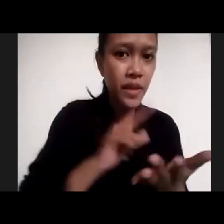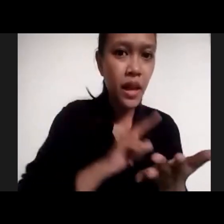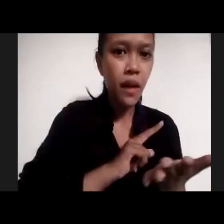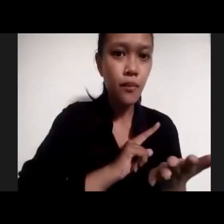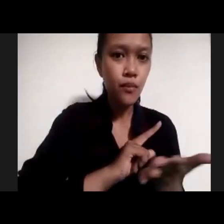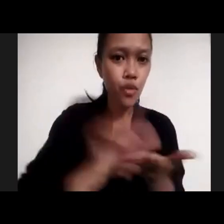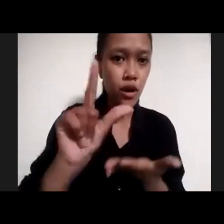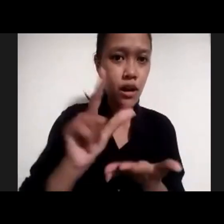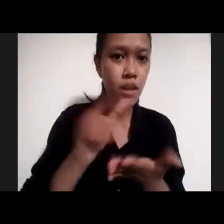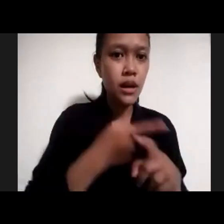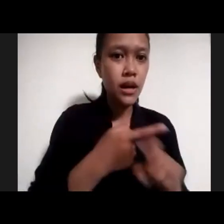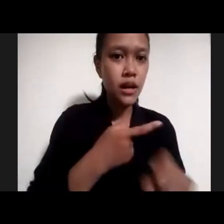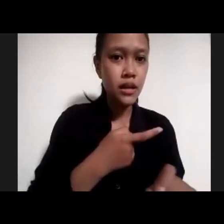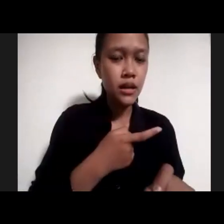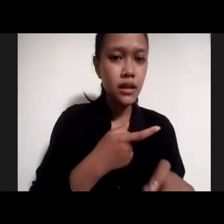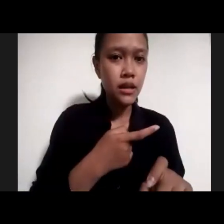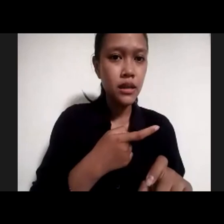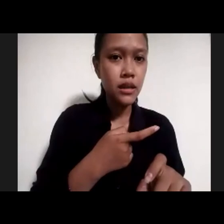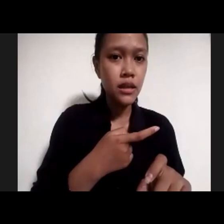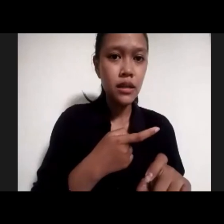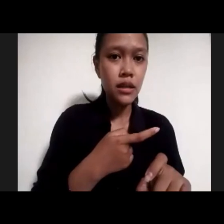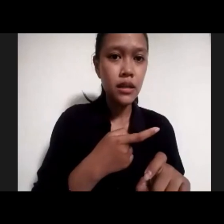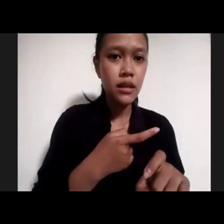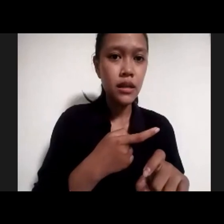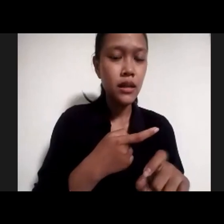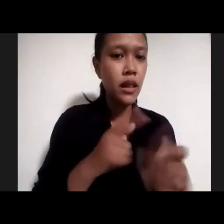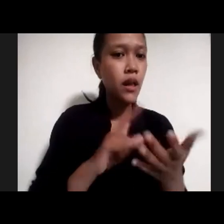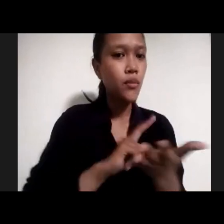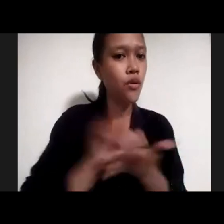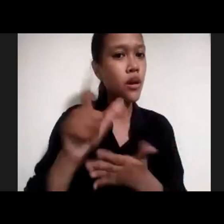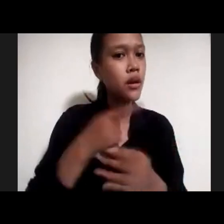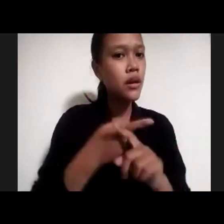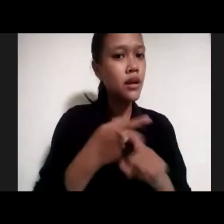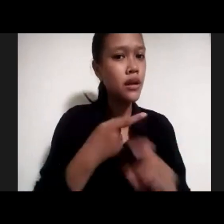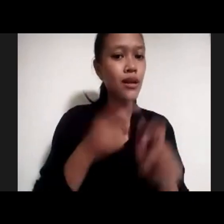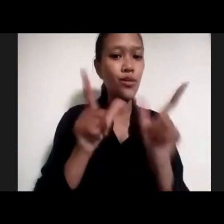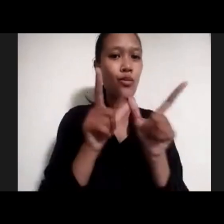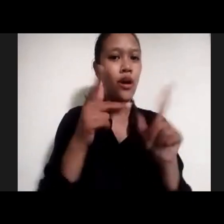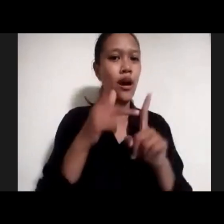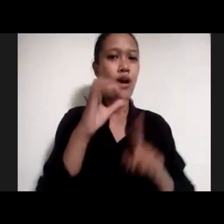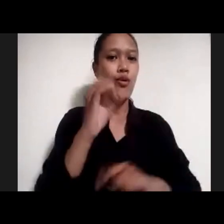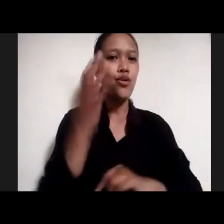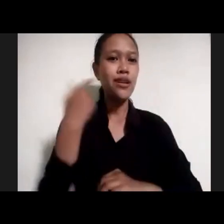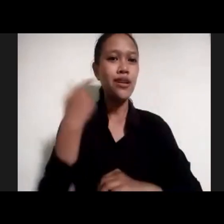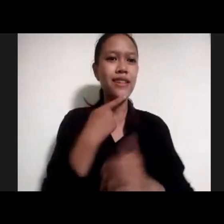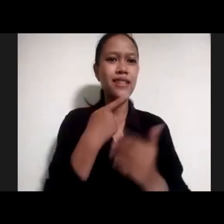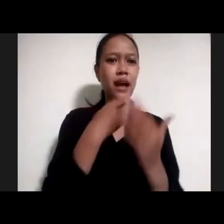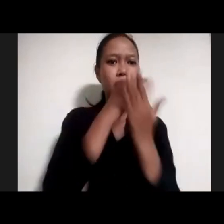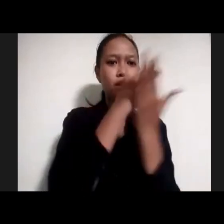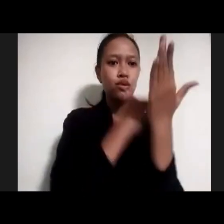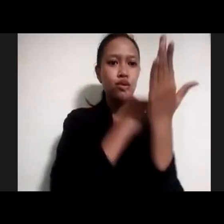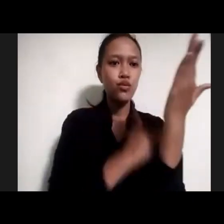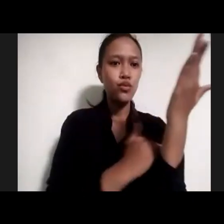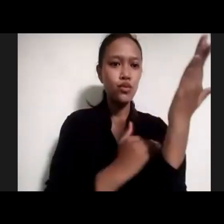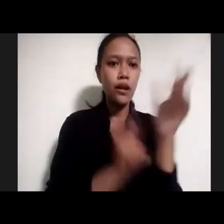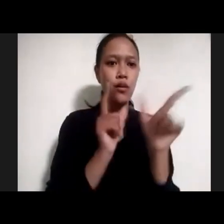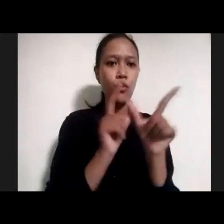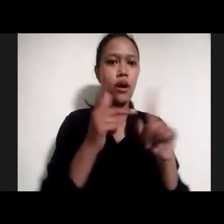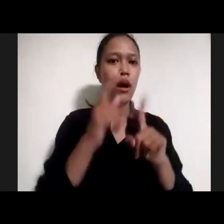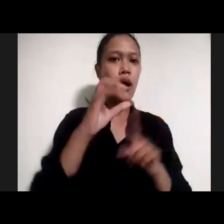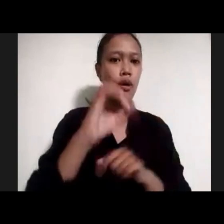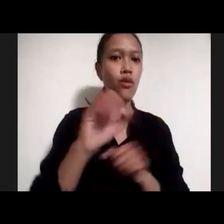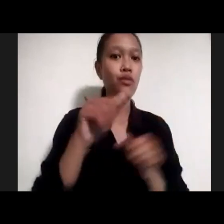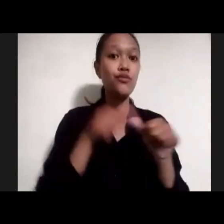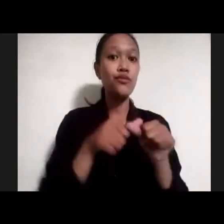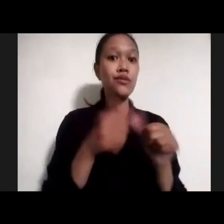WHO gitu, soal aturannya WHO. Bahkan aturan aja